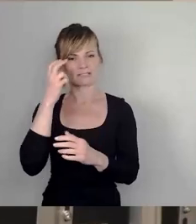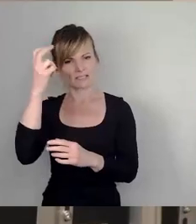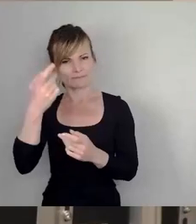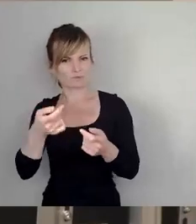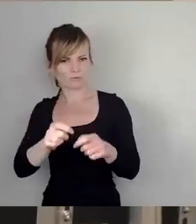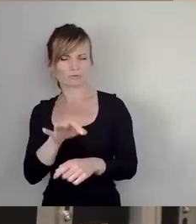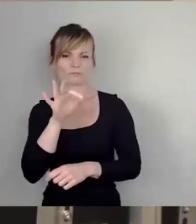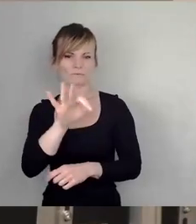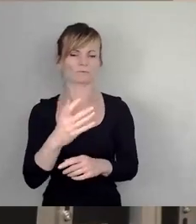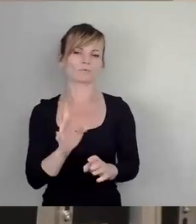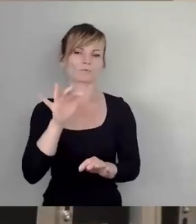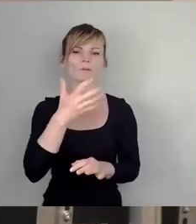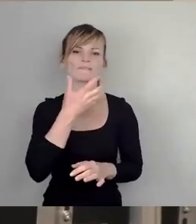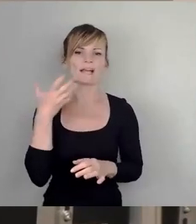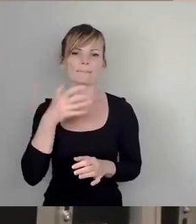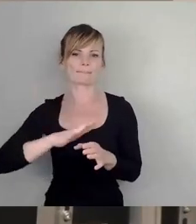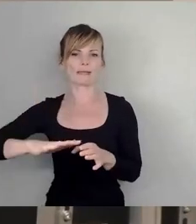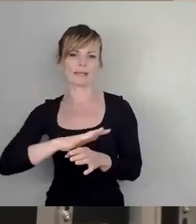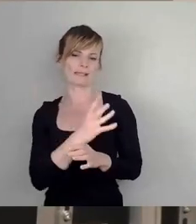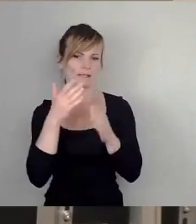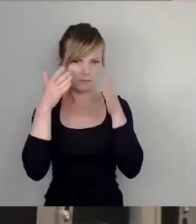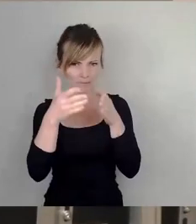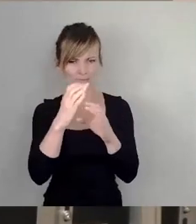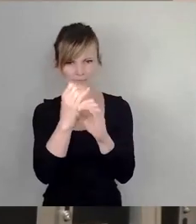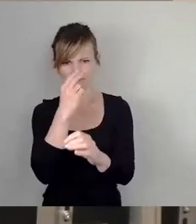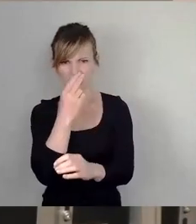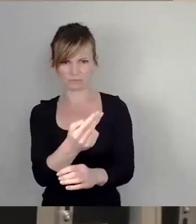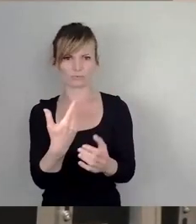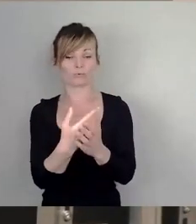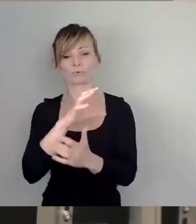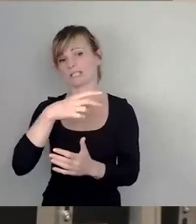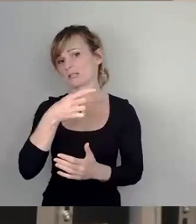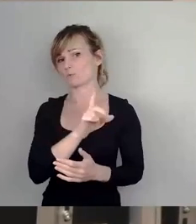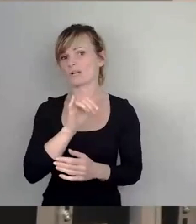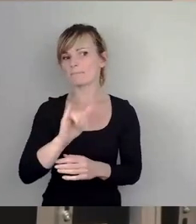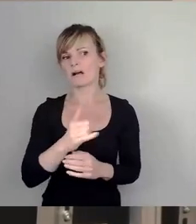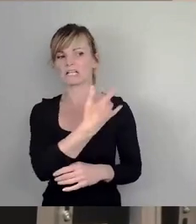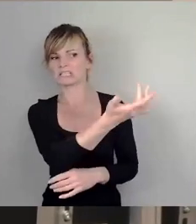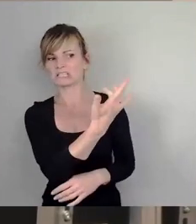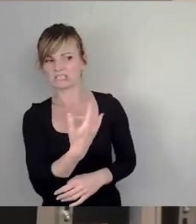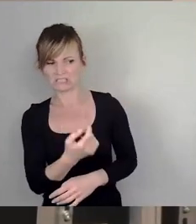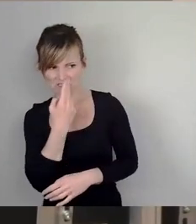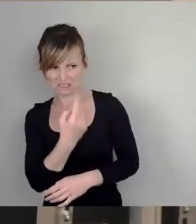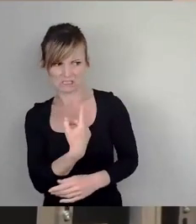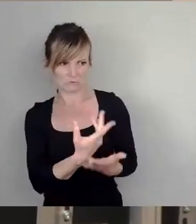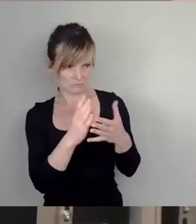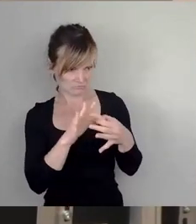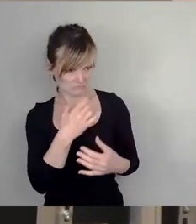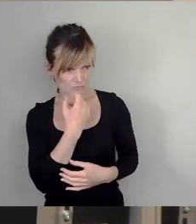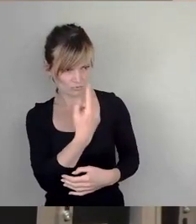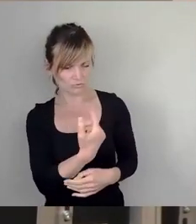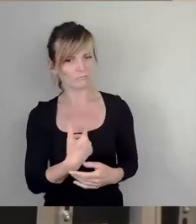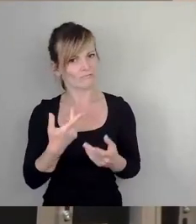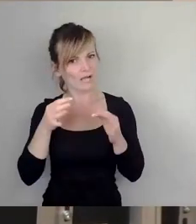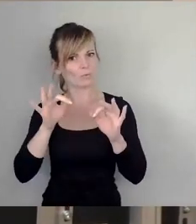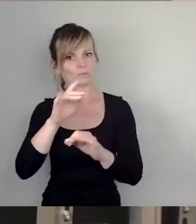überwärmten Bereiche auch zu fokussieren. So habe ich zumindest auch bei der CDU immer die Kritik wahrgenommen, das sich vor allem auch darauf bezieht. Das wäre schon gut, wenn